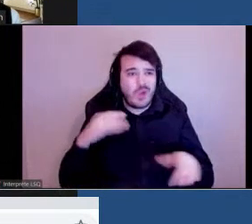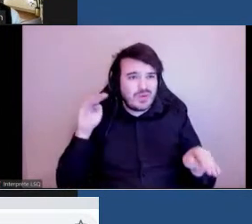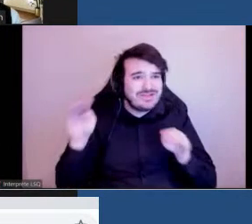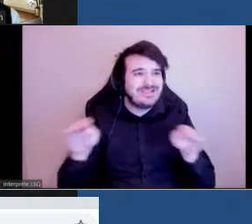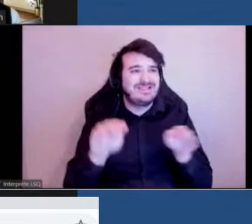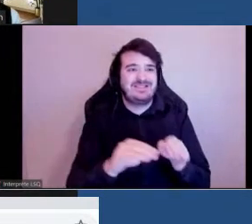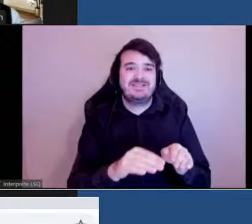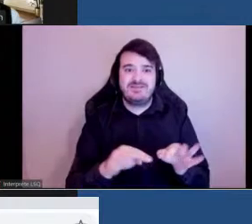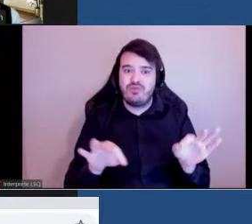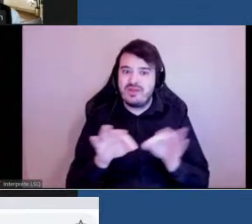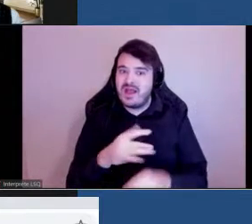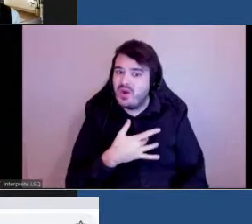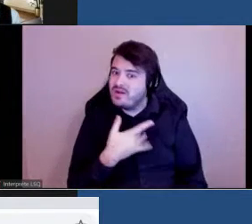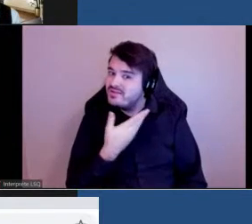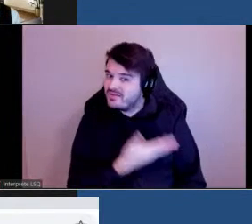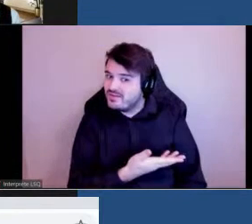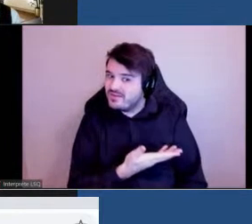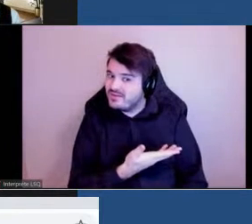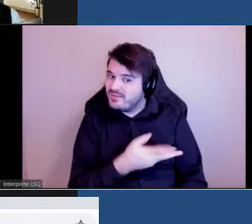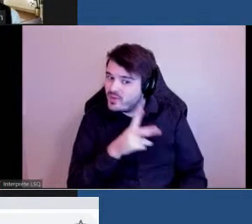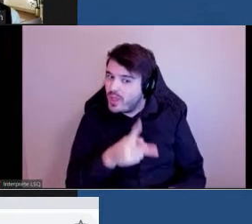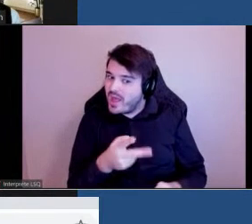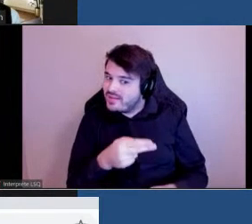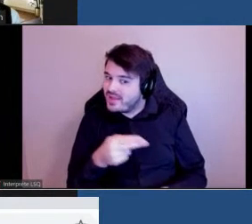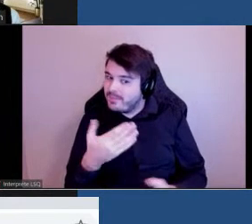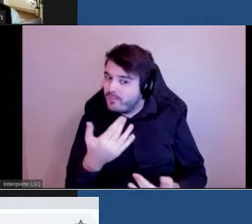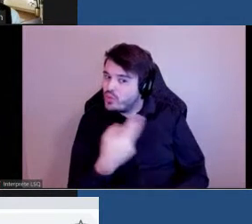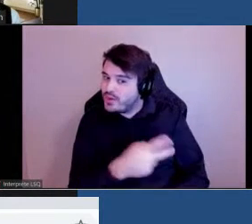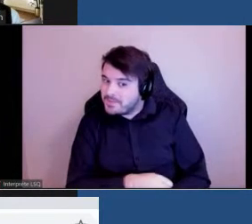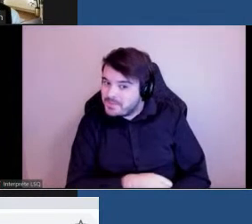personnes sur les personnes handicapées.